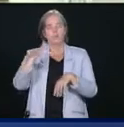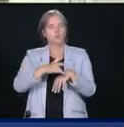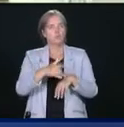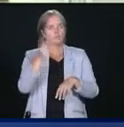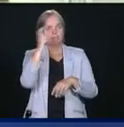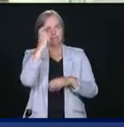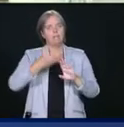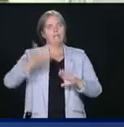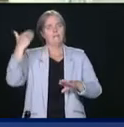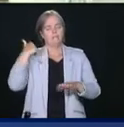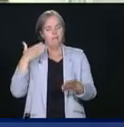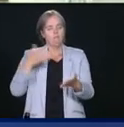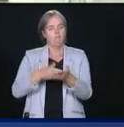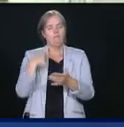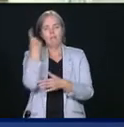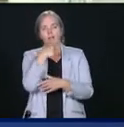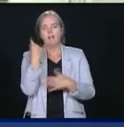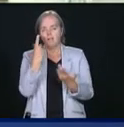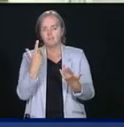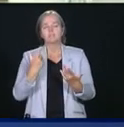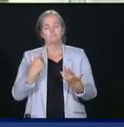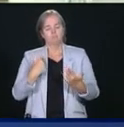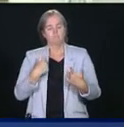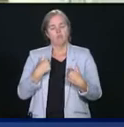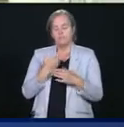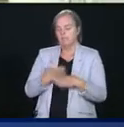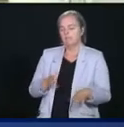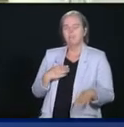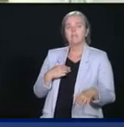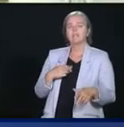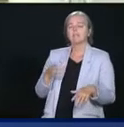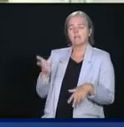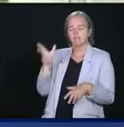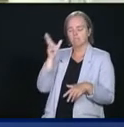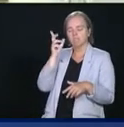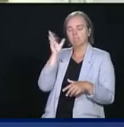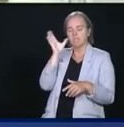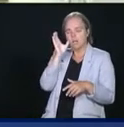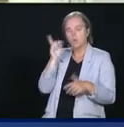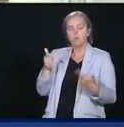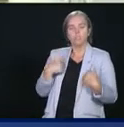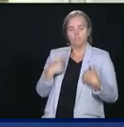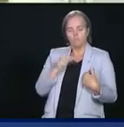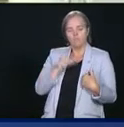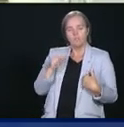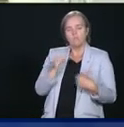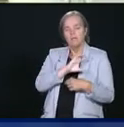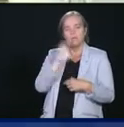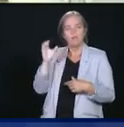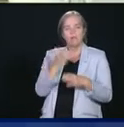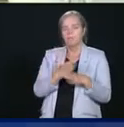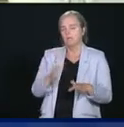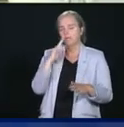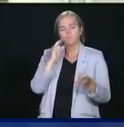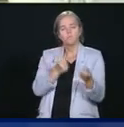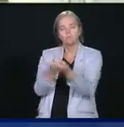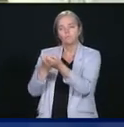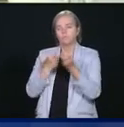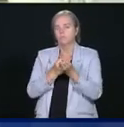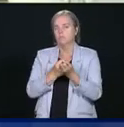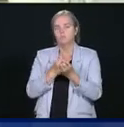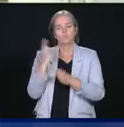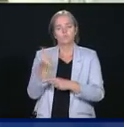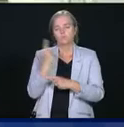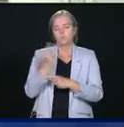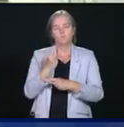confrontés. Je veux que vous sachiez que j'écoute et que votre gouvernement sera toujours avec vous. Ensemble, nous continuerons de